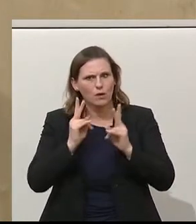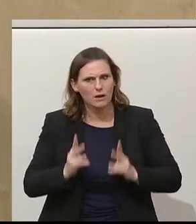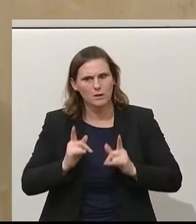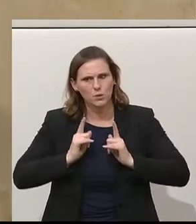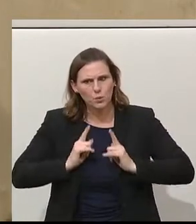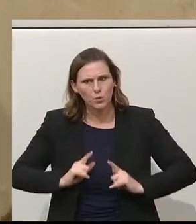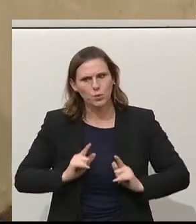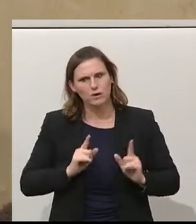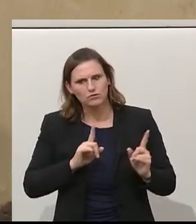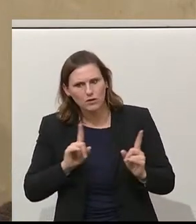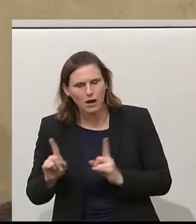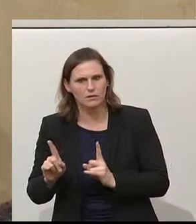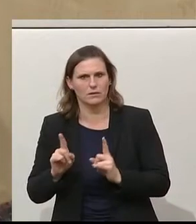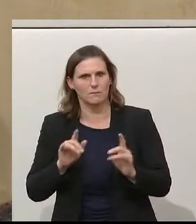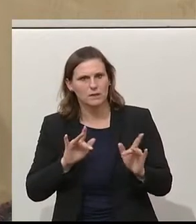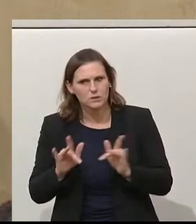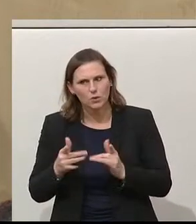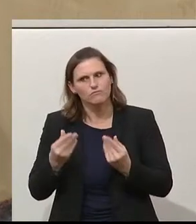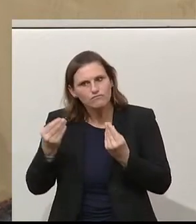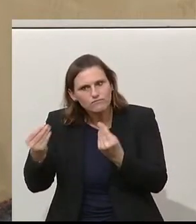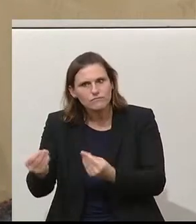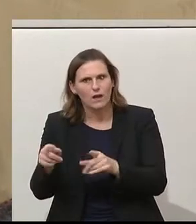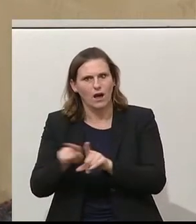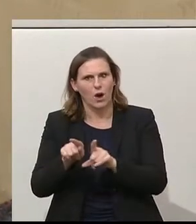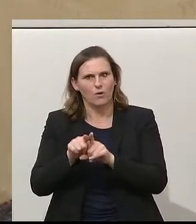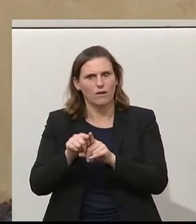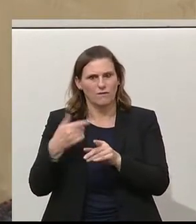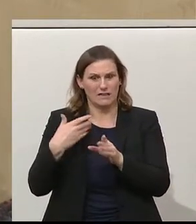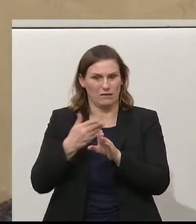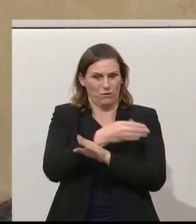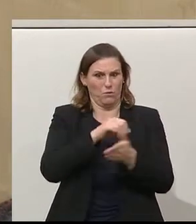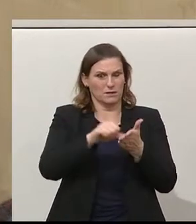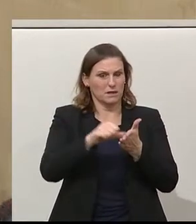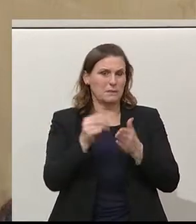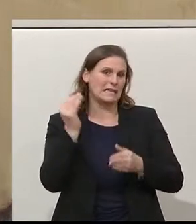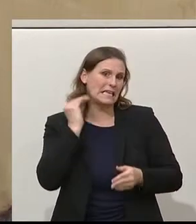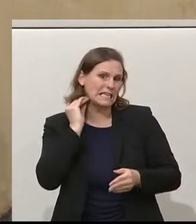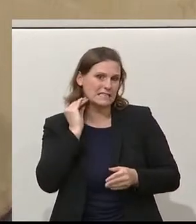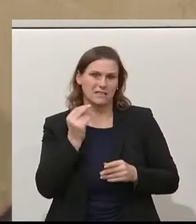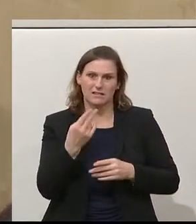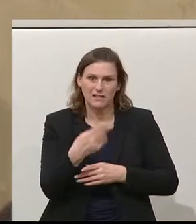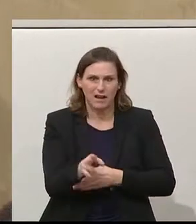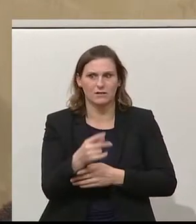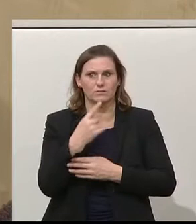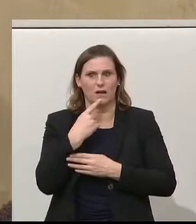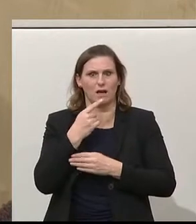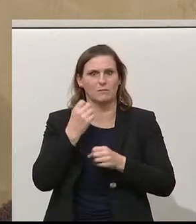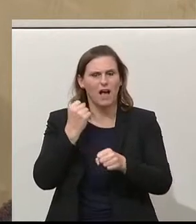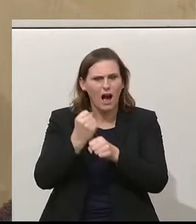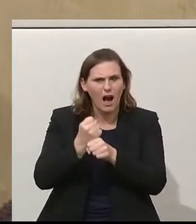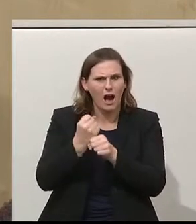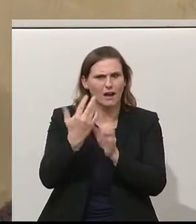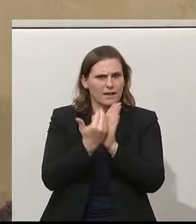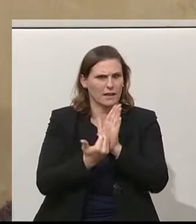Ruhestand zu gehen, auch das, was Sie Ihr ganzes Leben einbezahlt haben, genießen zu dürfen. Stattdessen reden Sie davon, die Hackelregelung muss